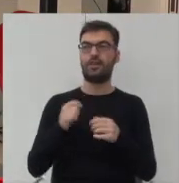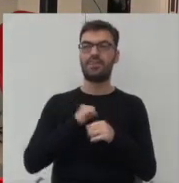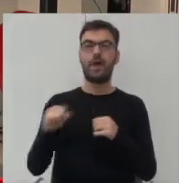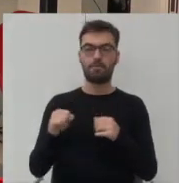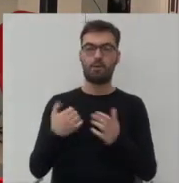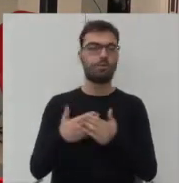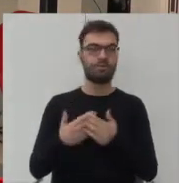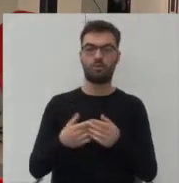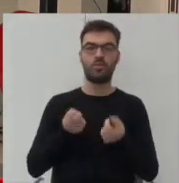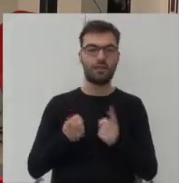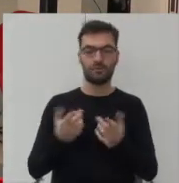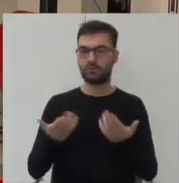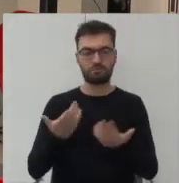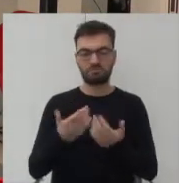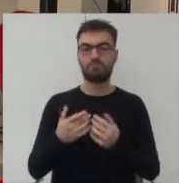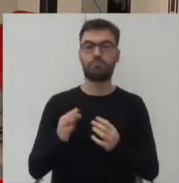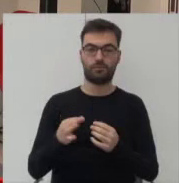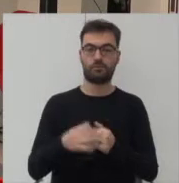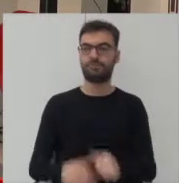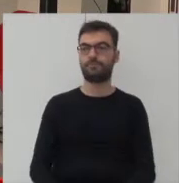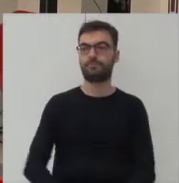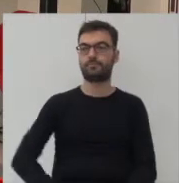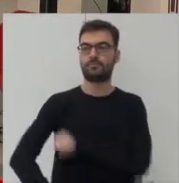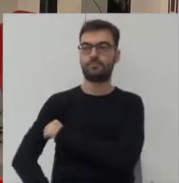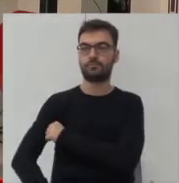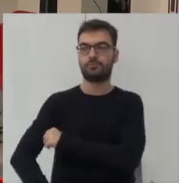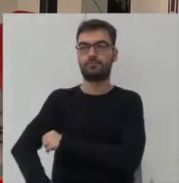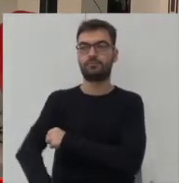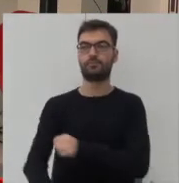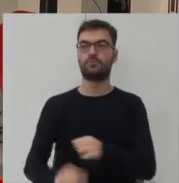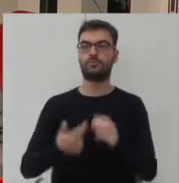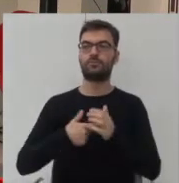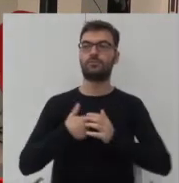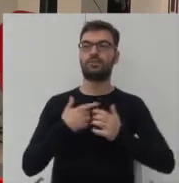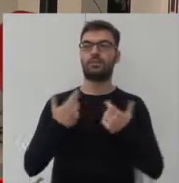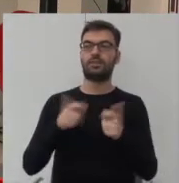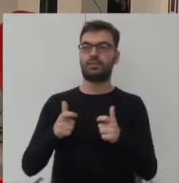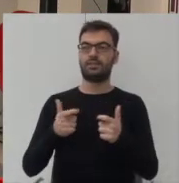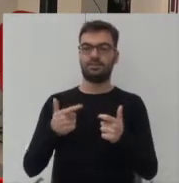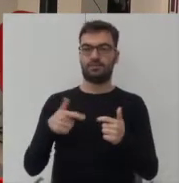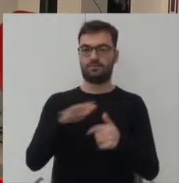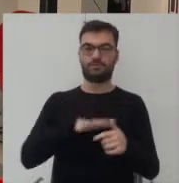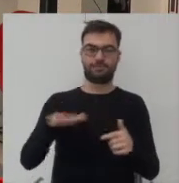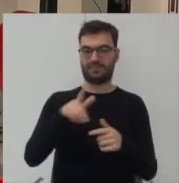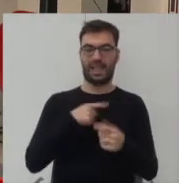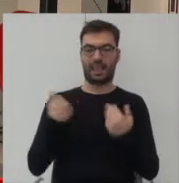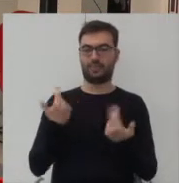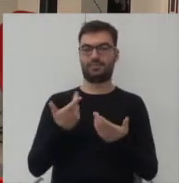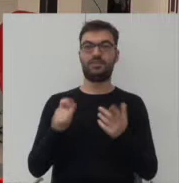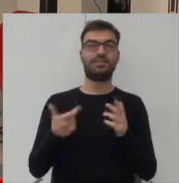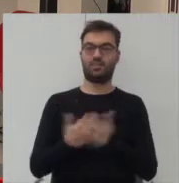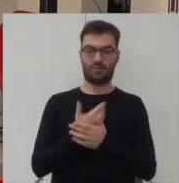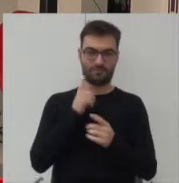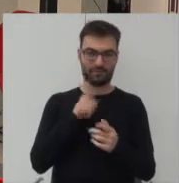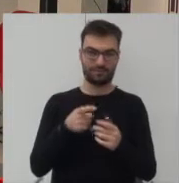jakim my się rozwijamy? Dlatego, że nie jest to nic dla nas tu siedzących być może nowego,